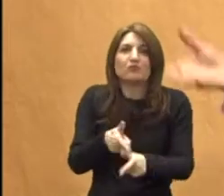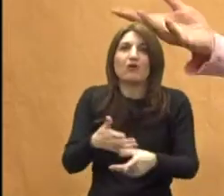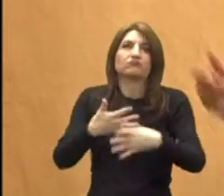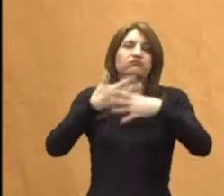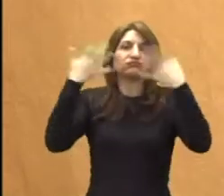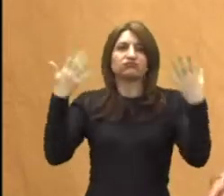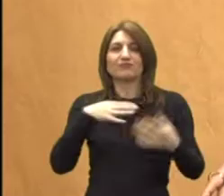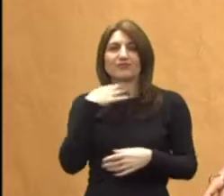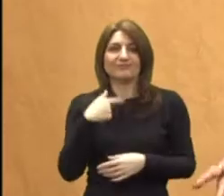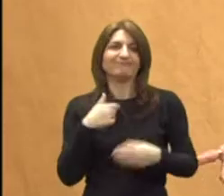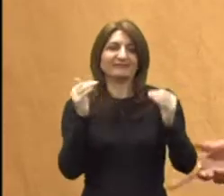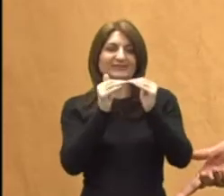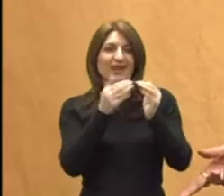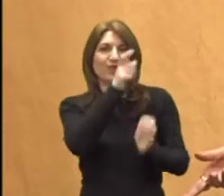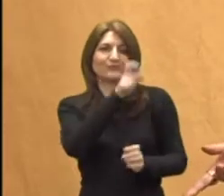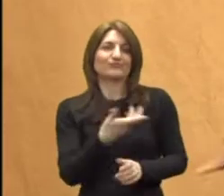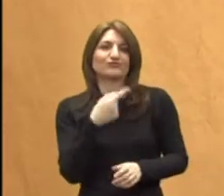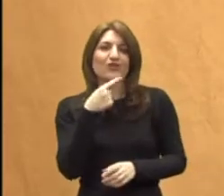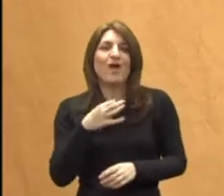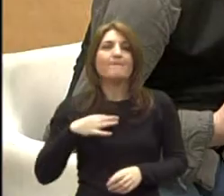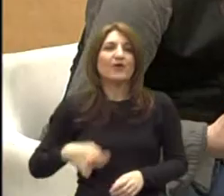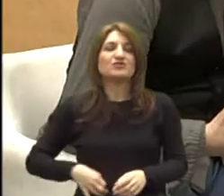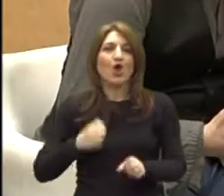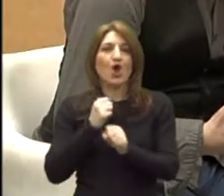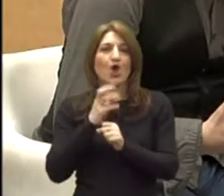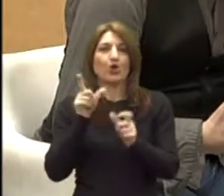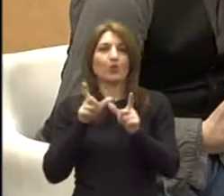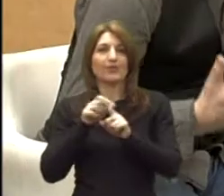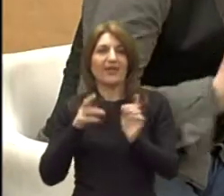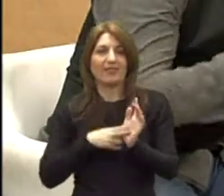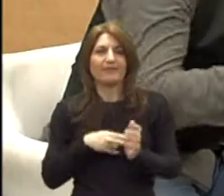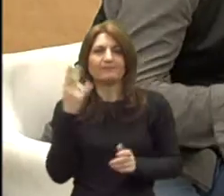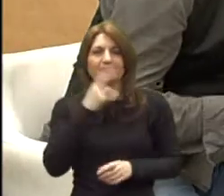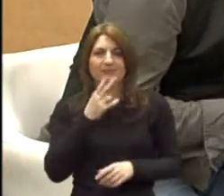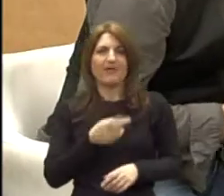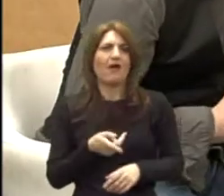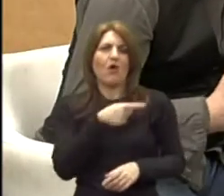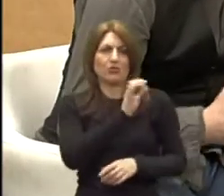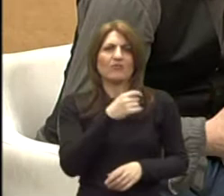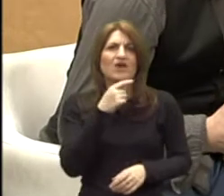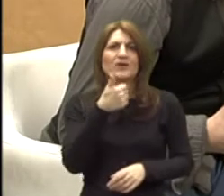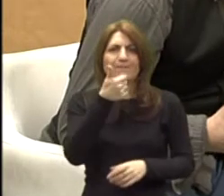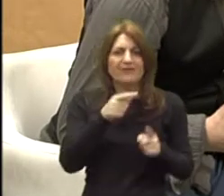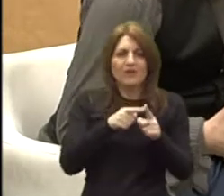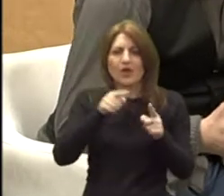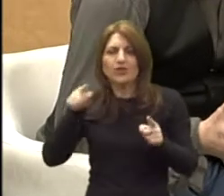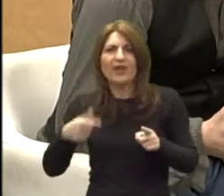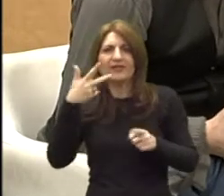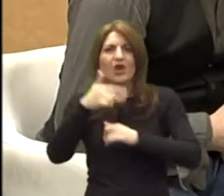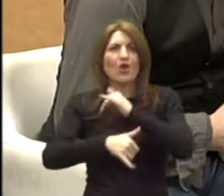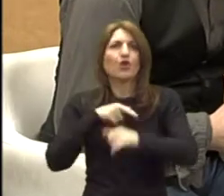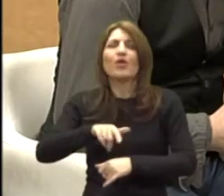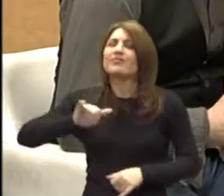sad se slažemo sa profesorom Grudenom. Da, i profesor Gruden dobro kaže, jer prve tri godine kampanja koja ide prve tri godine su